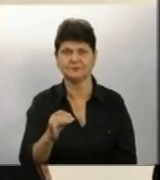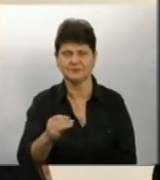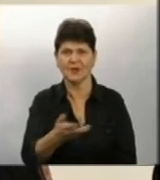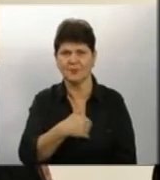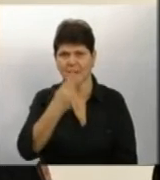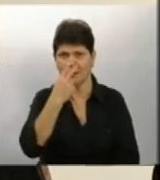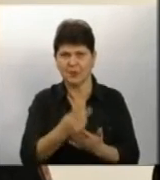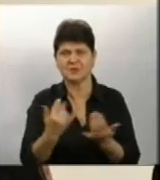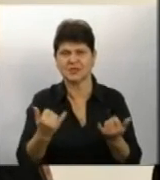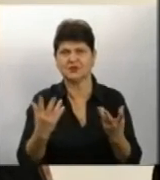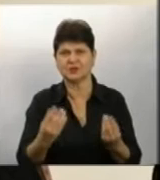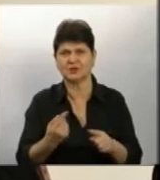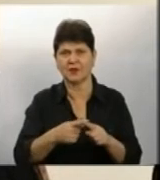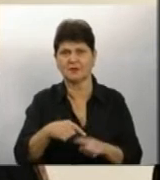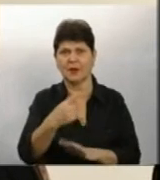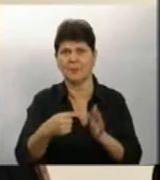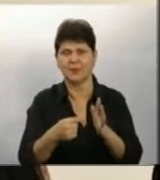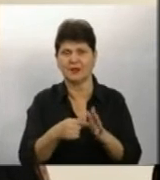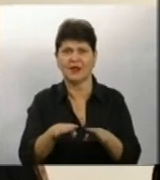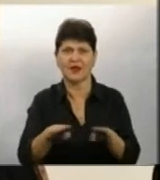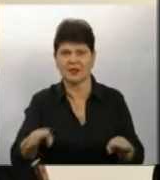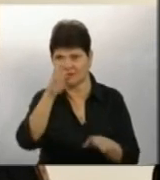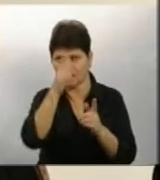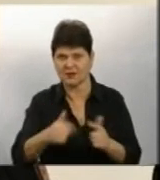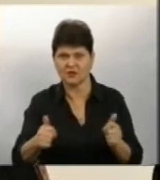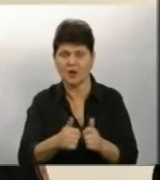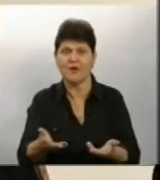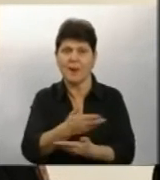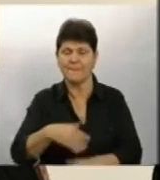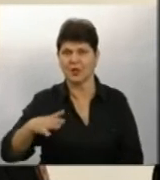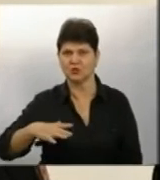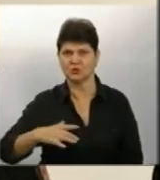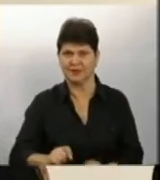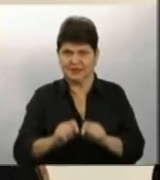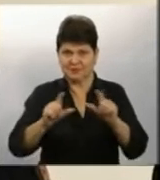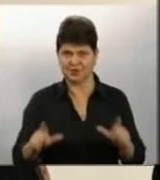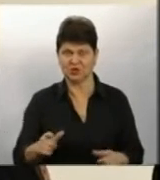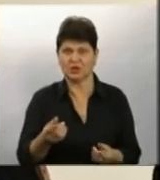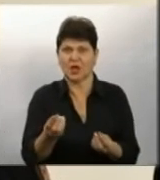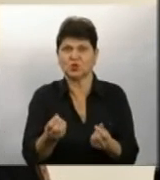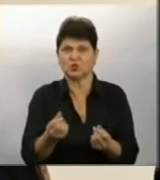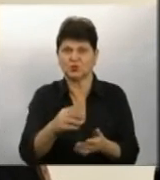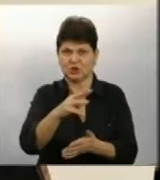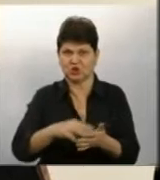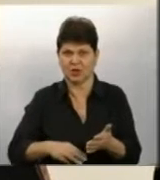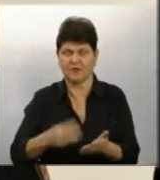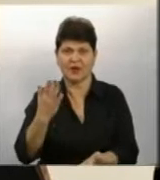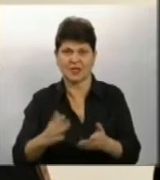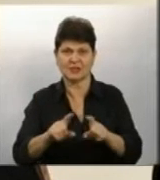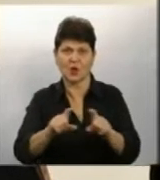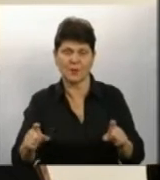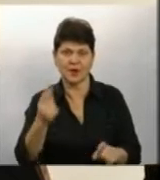бачимо, що на сьогодні це питання піднято на рівні держави, ми очікуємо збільшення суми даних штрафів Якщо на об'єкті